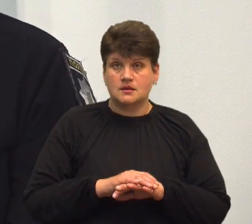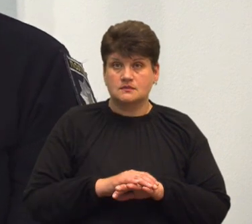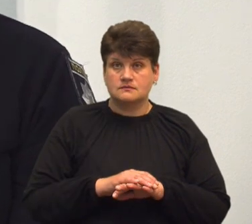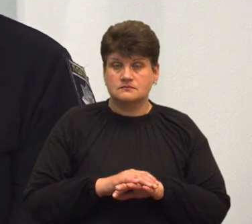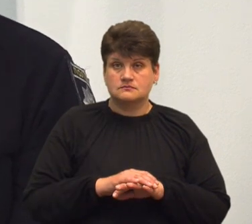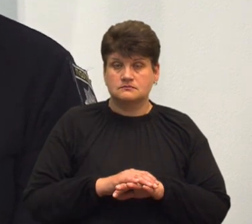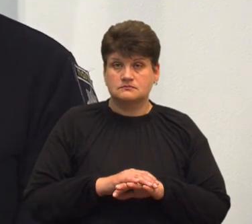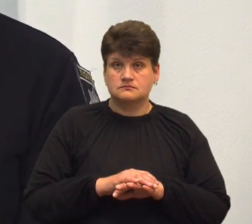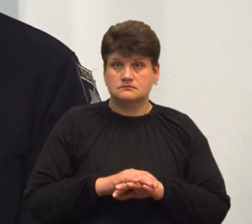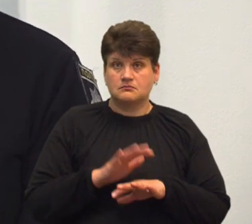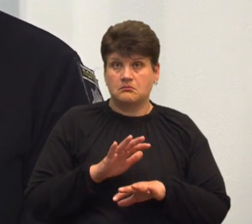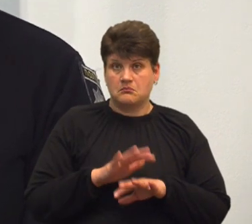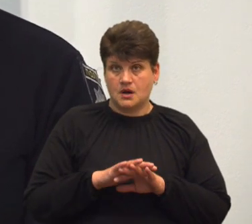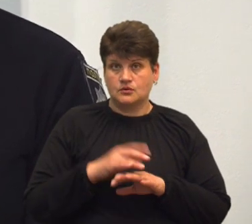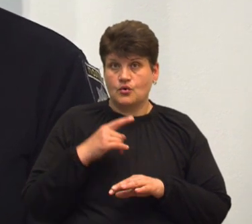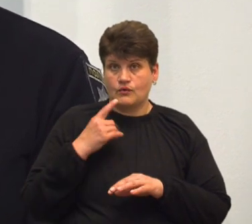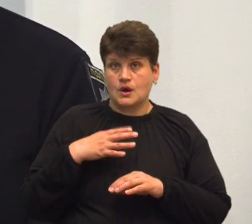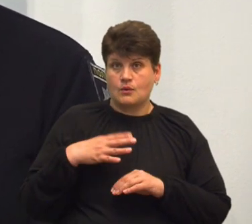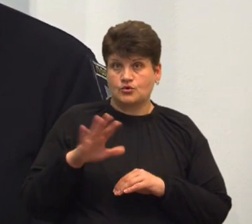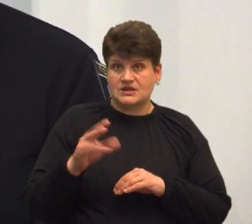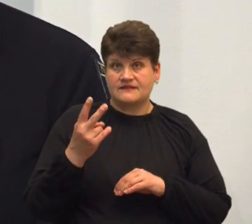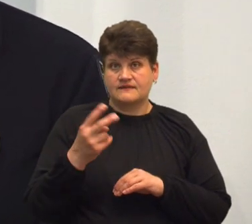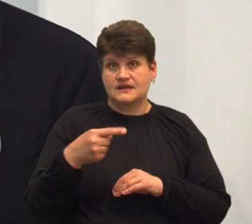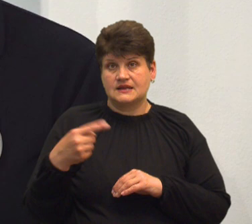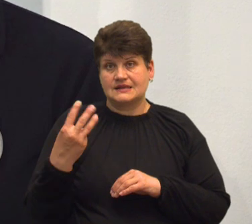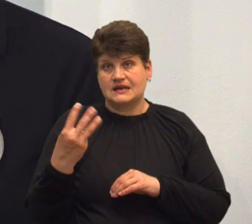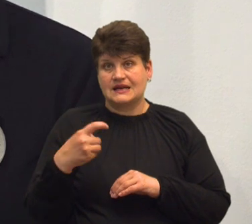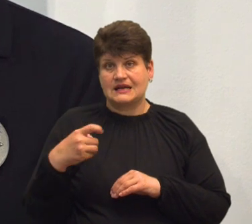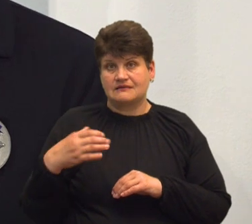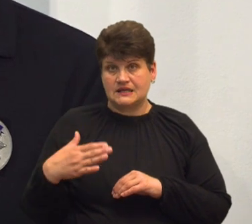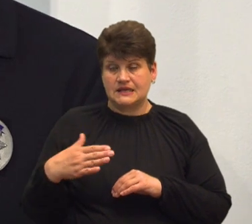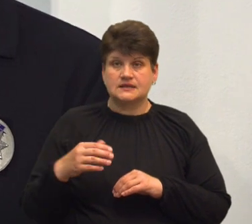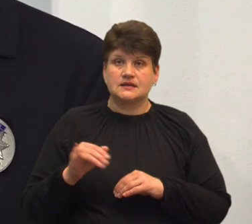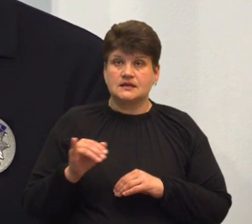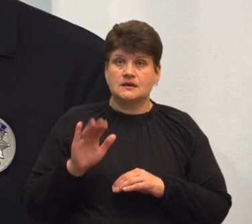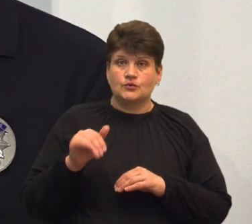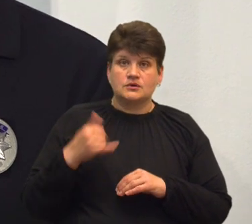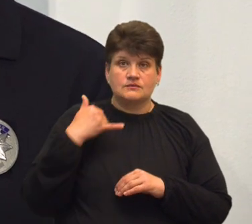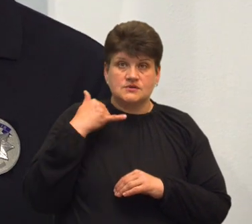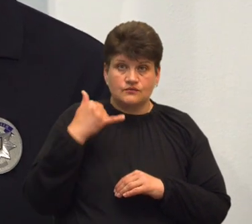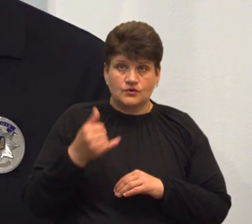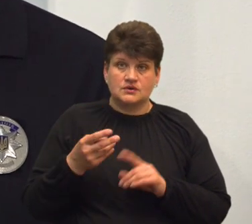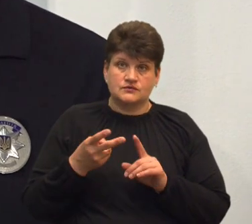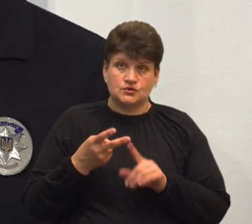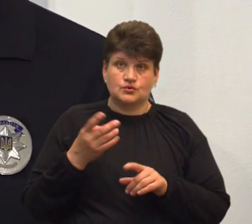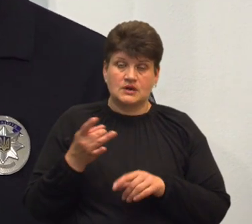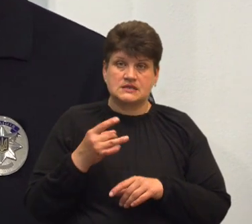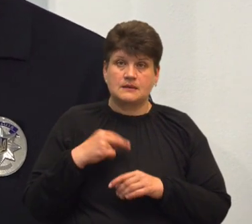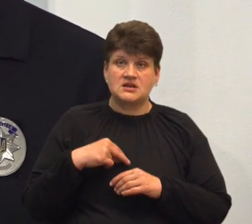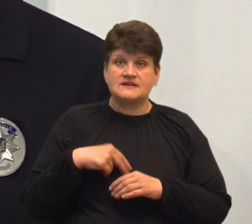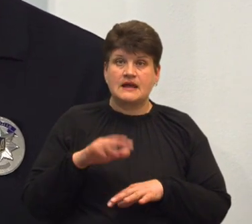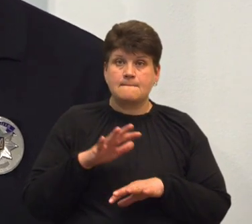банк легально говорить, що почекайте 2-3 хвилини, і після цього дзвонить шахрай, знову ж таки вже підвіглене працівника банку.